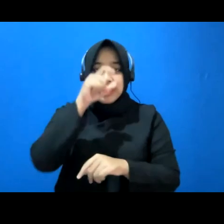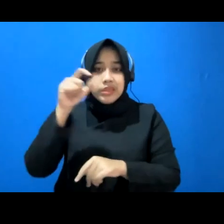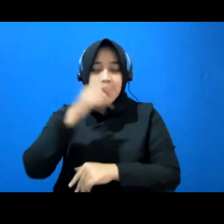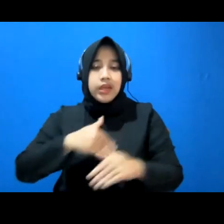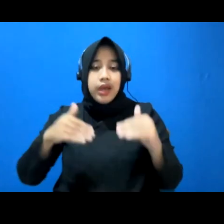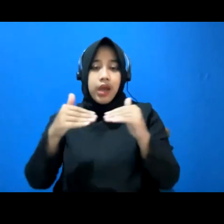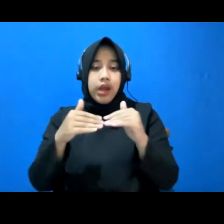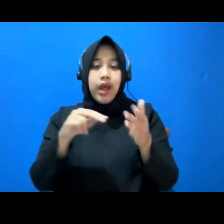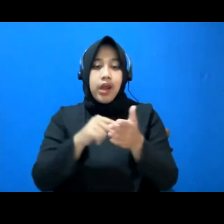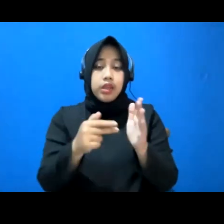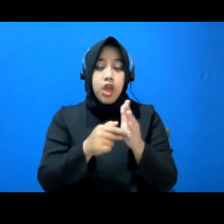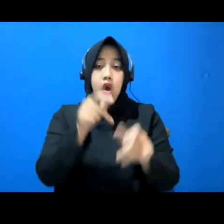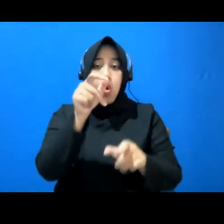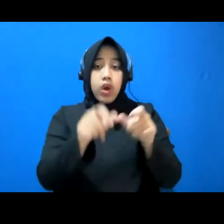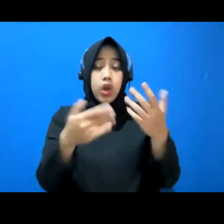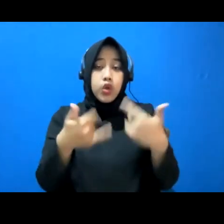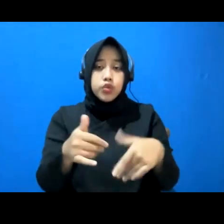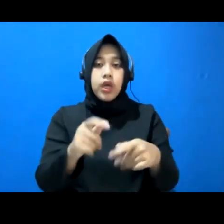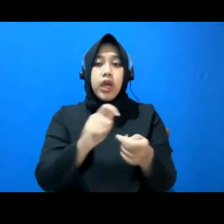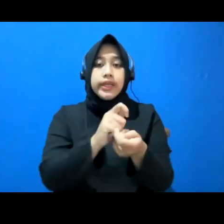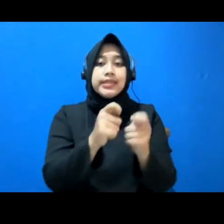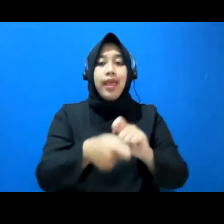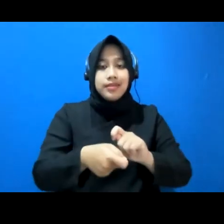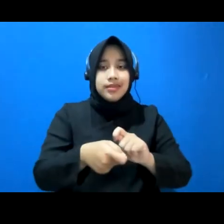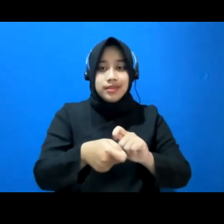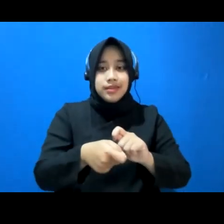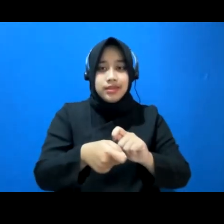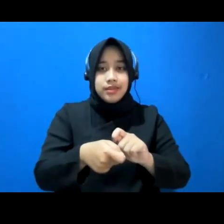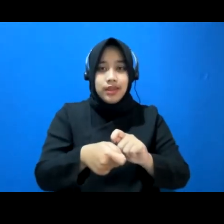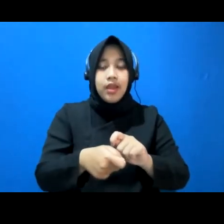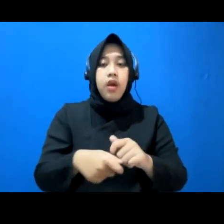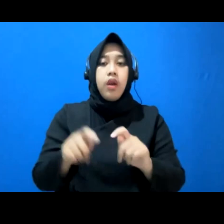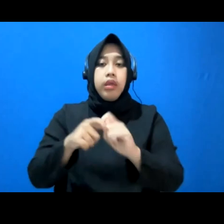difilter sudah diseleksi oleh teman-teman di Low Hub.